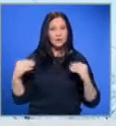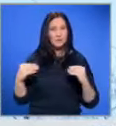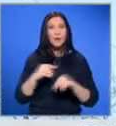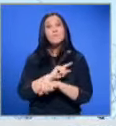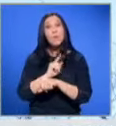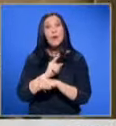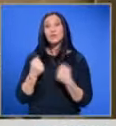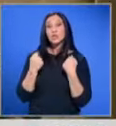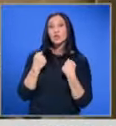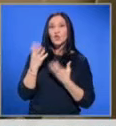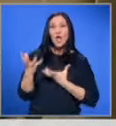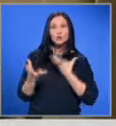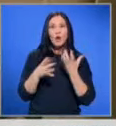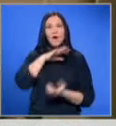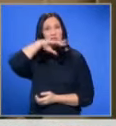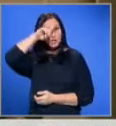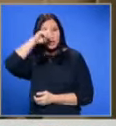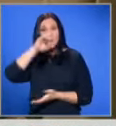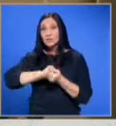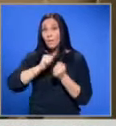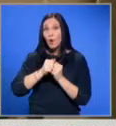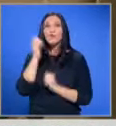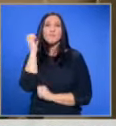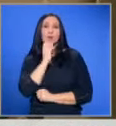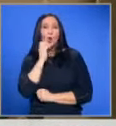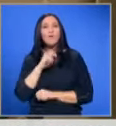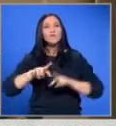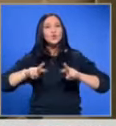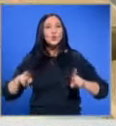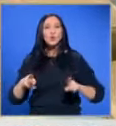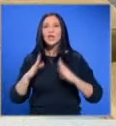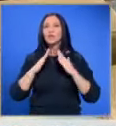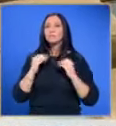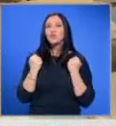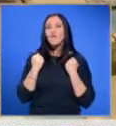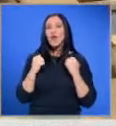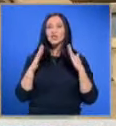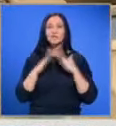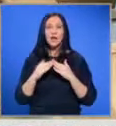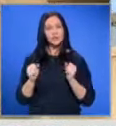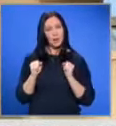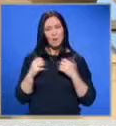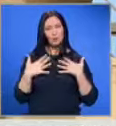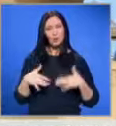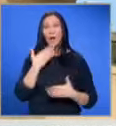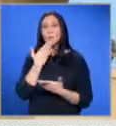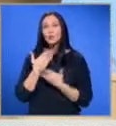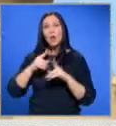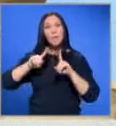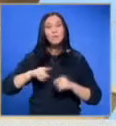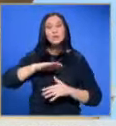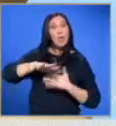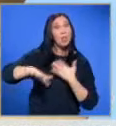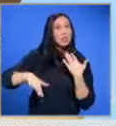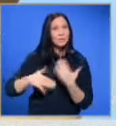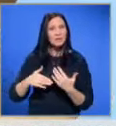В момента за живота на обгорялата възрастна с жена се борят в пирогов. Останалите обитатели на сградата са в стабилно състояние благодарение на бързата